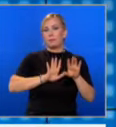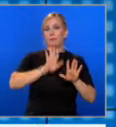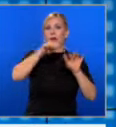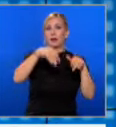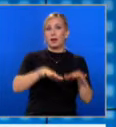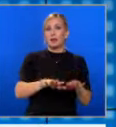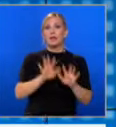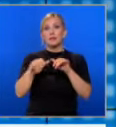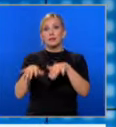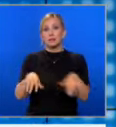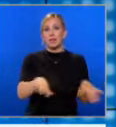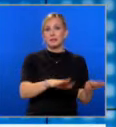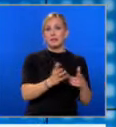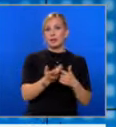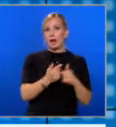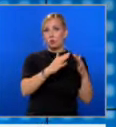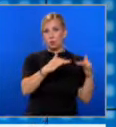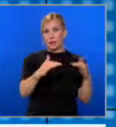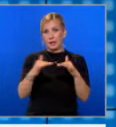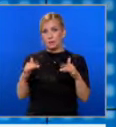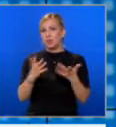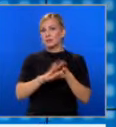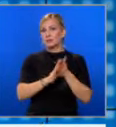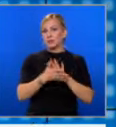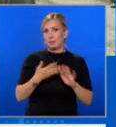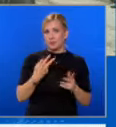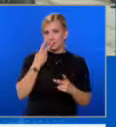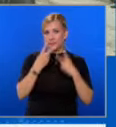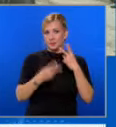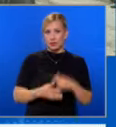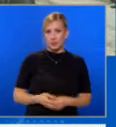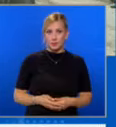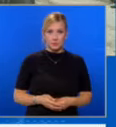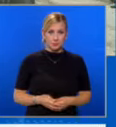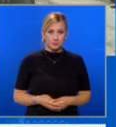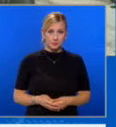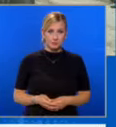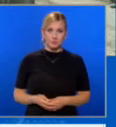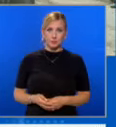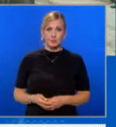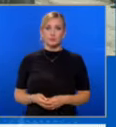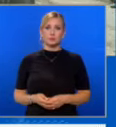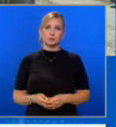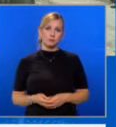Наводна ни са няколко имота. Как се справят местните власти? Включваме сега Даян Михайлов. Даяне.